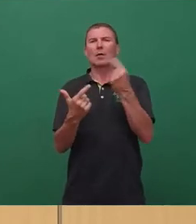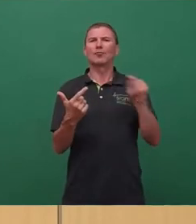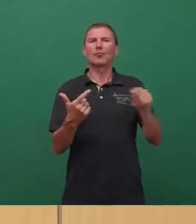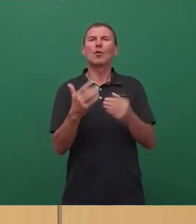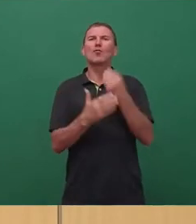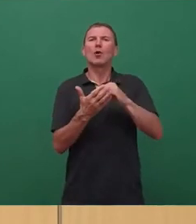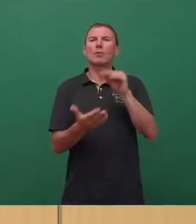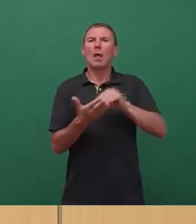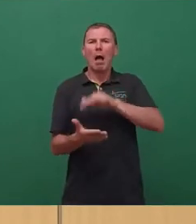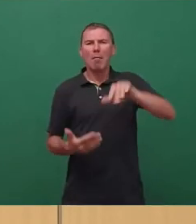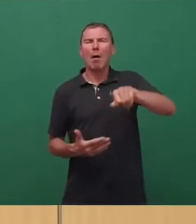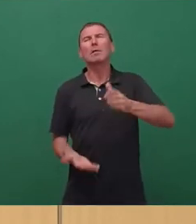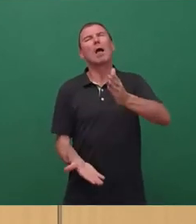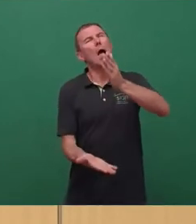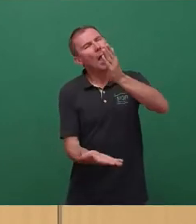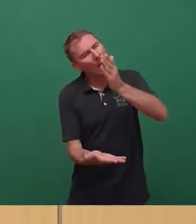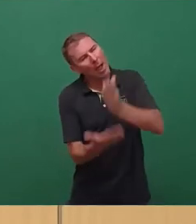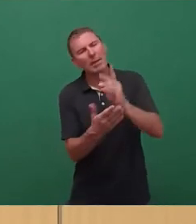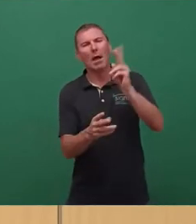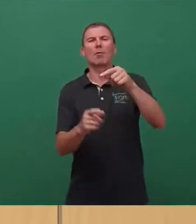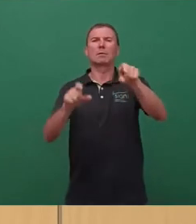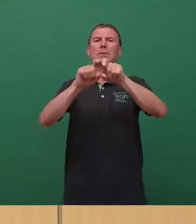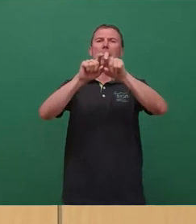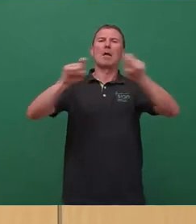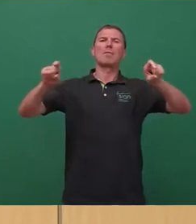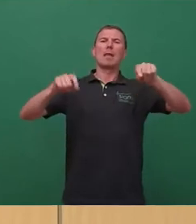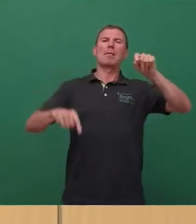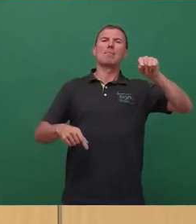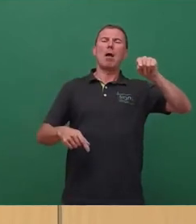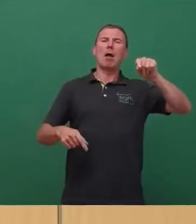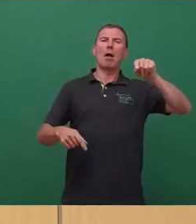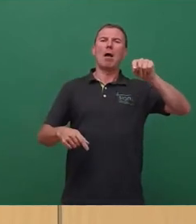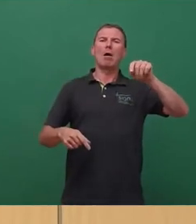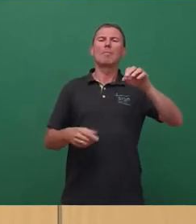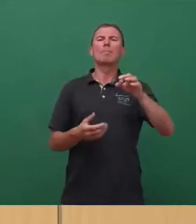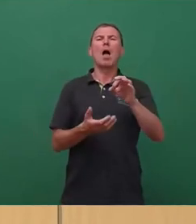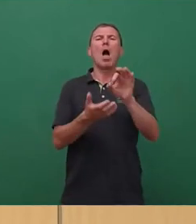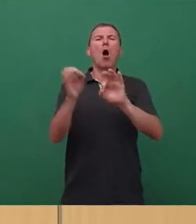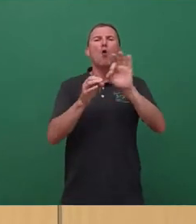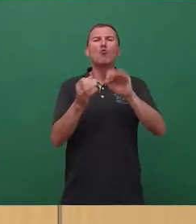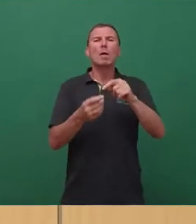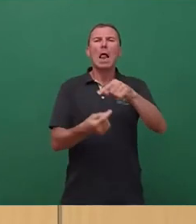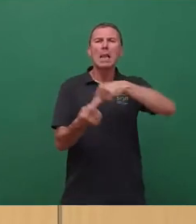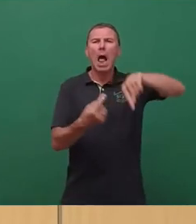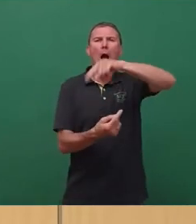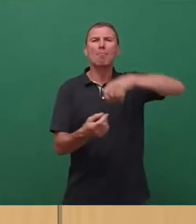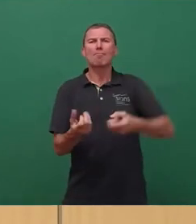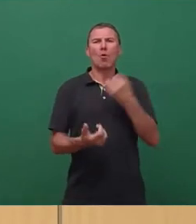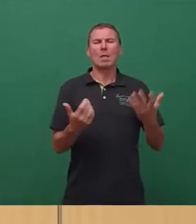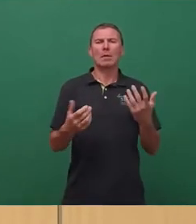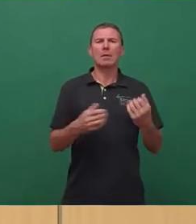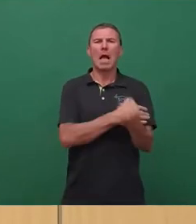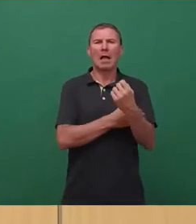jetzt endlich auch das Thema Kugelbrunnen, Krachtbrunnen angehen und vor allem auch lösen können,